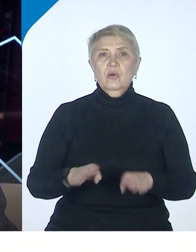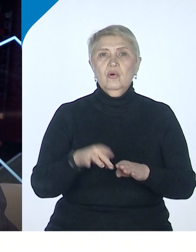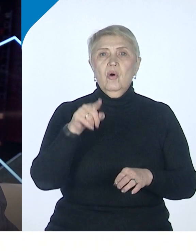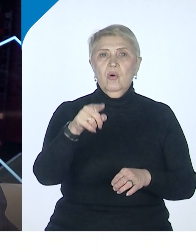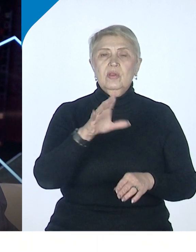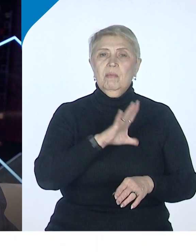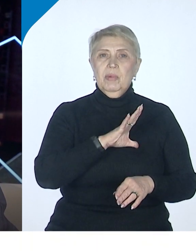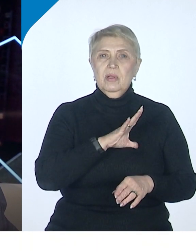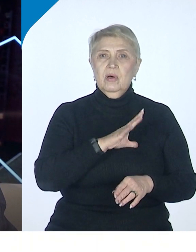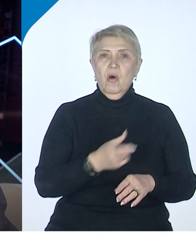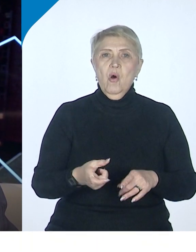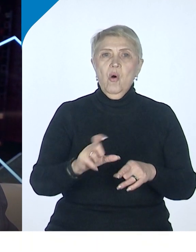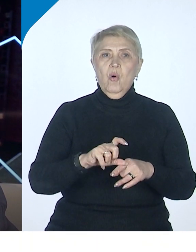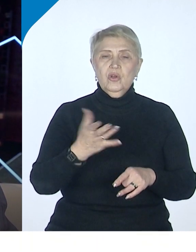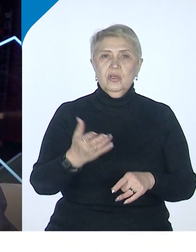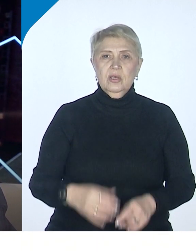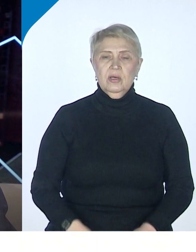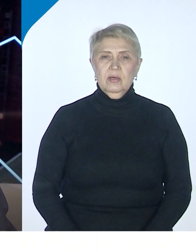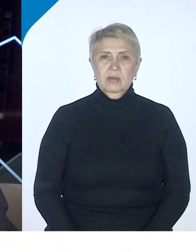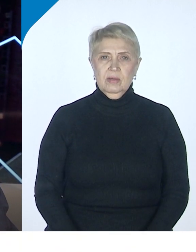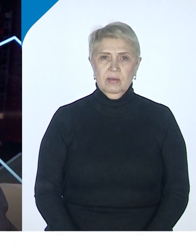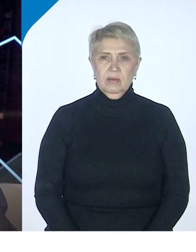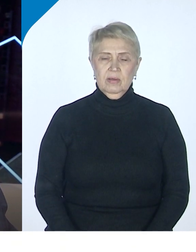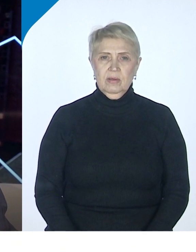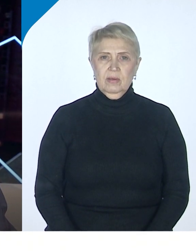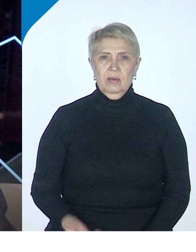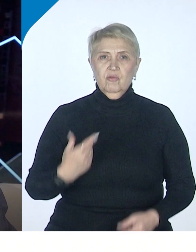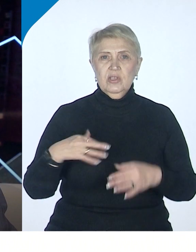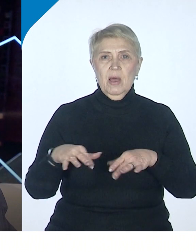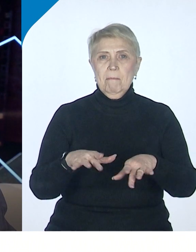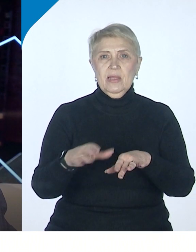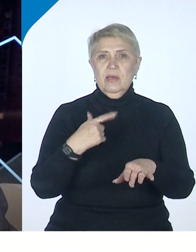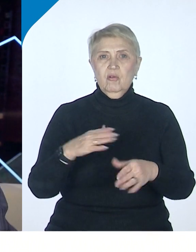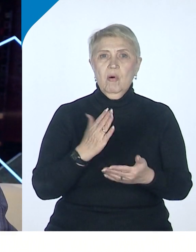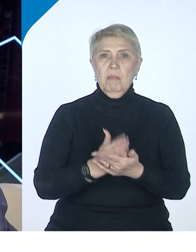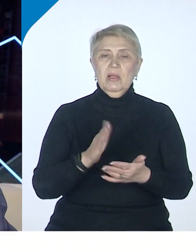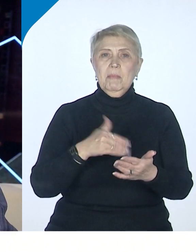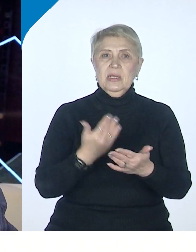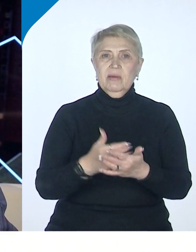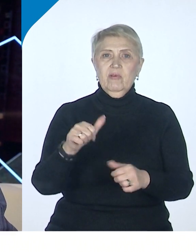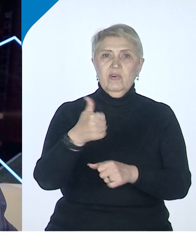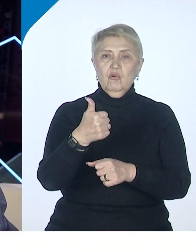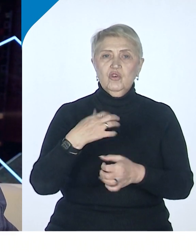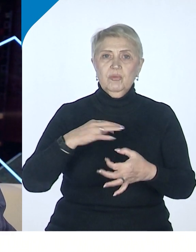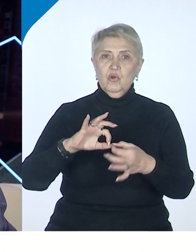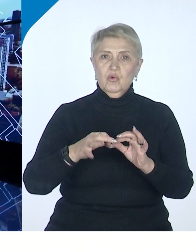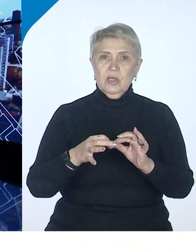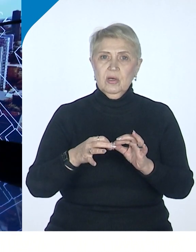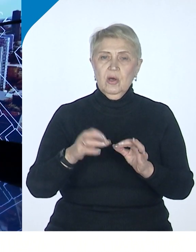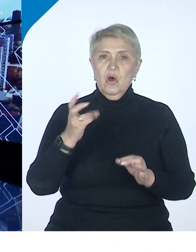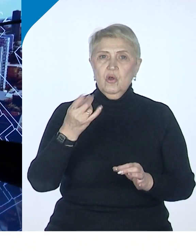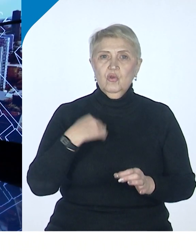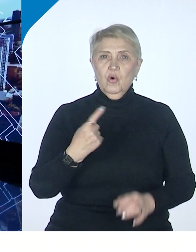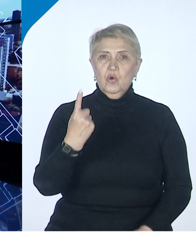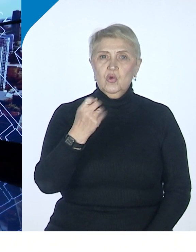был очень выпукло представлен, причем по делу представлен, с очень хорошими результатами, сто лет